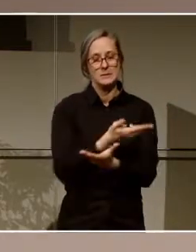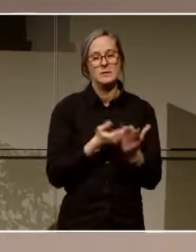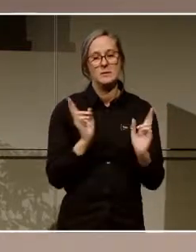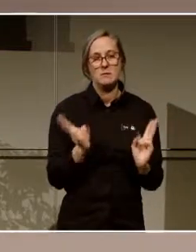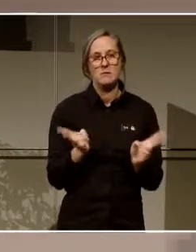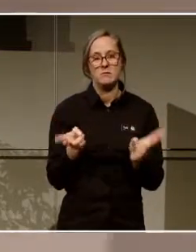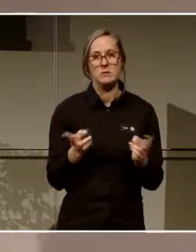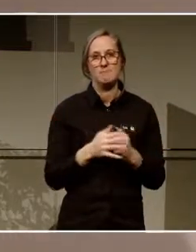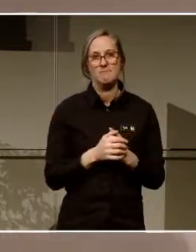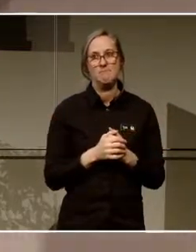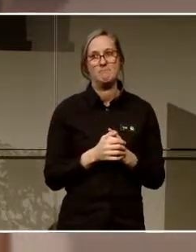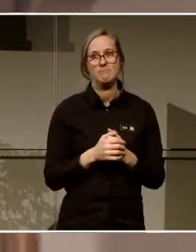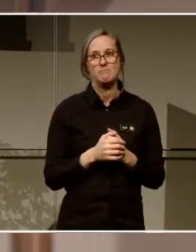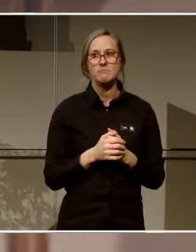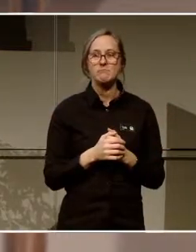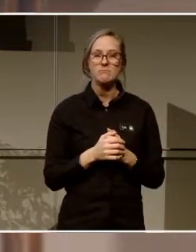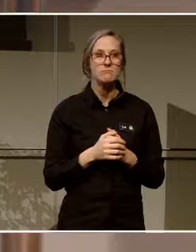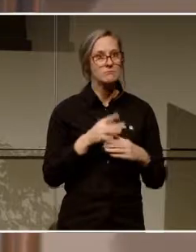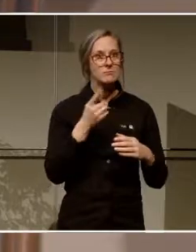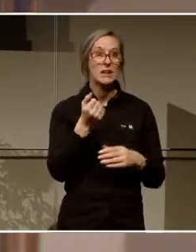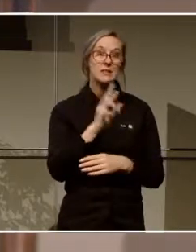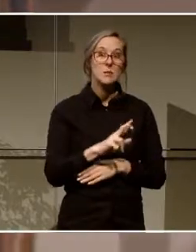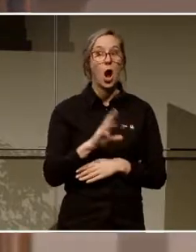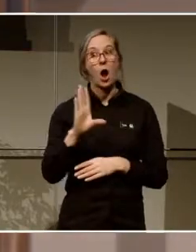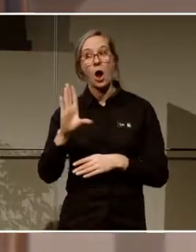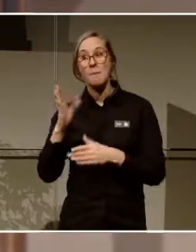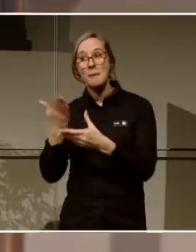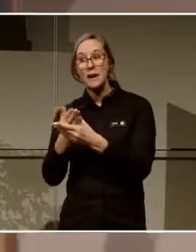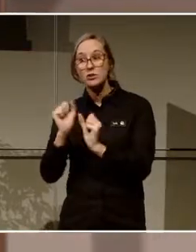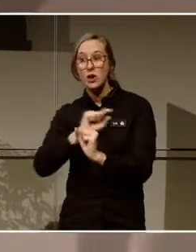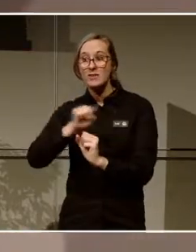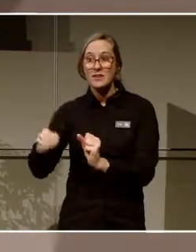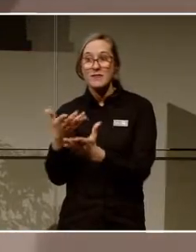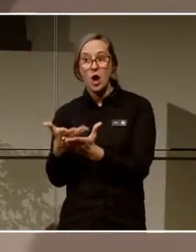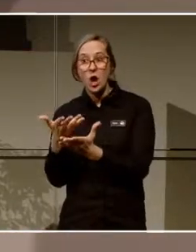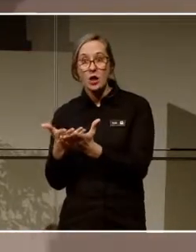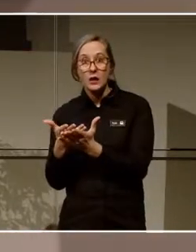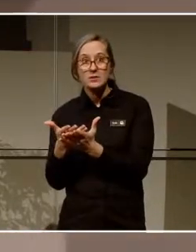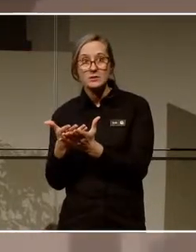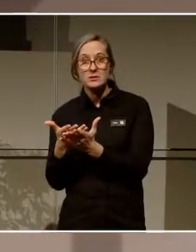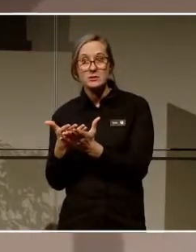Alltså det är, banken kanske kommer till E-rum och pratar om bank-ID någon dag.